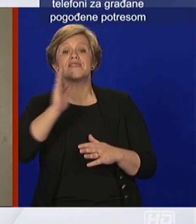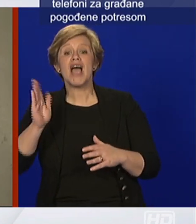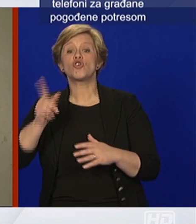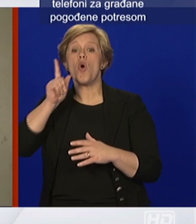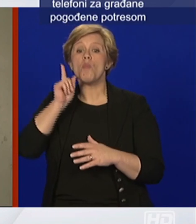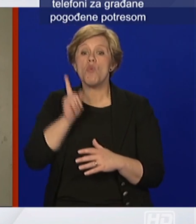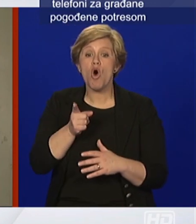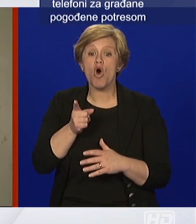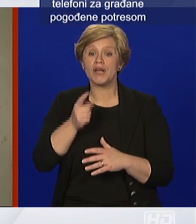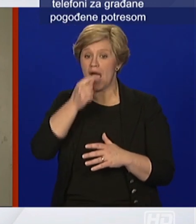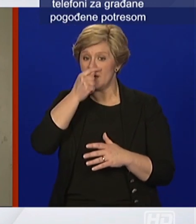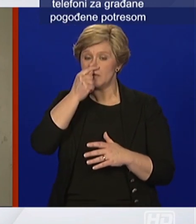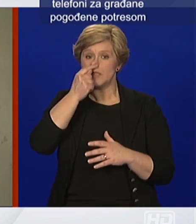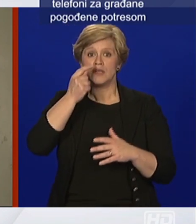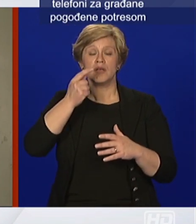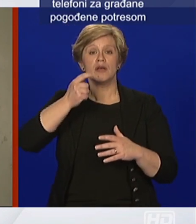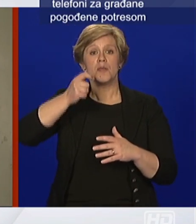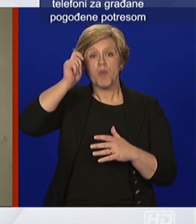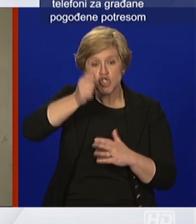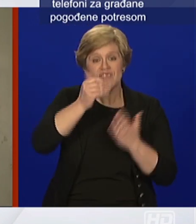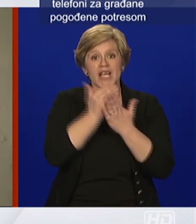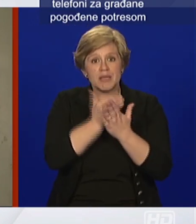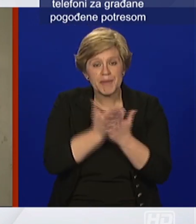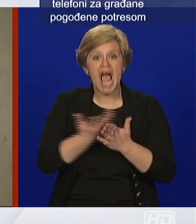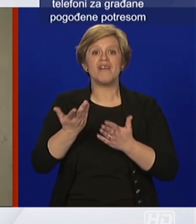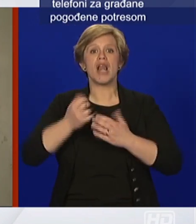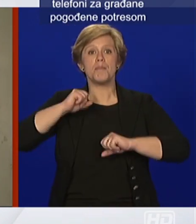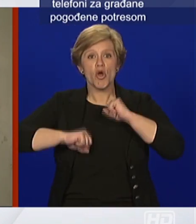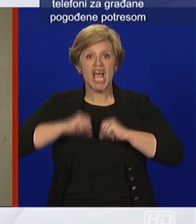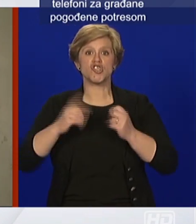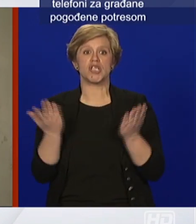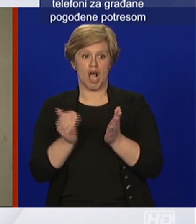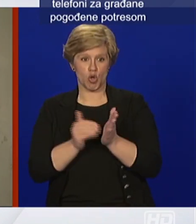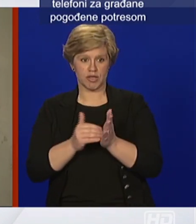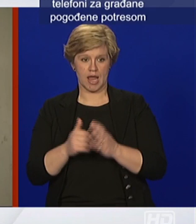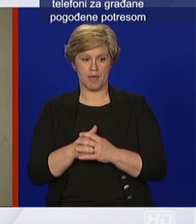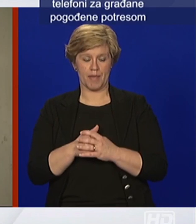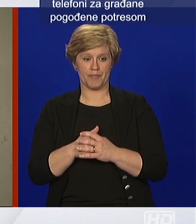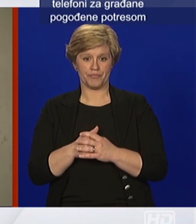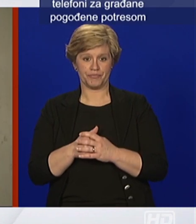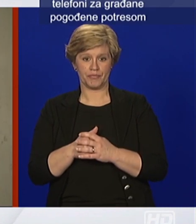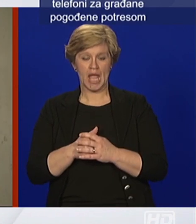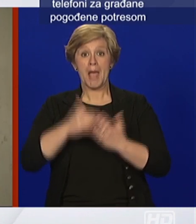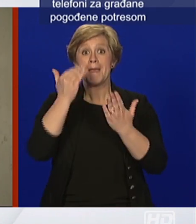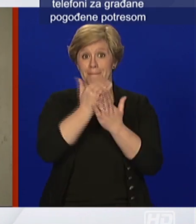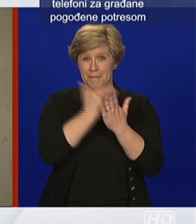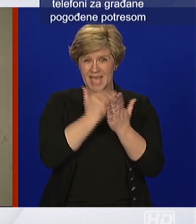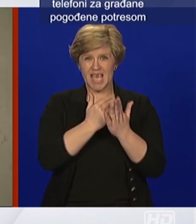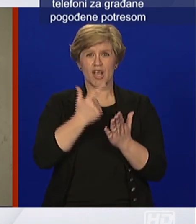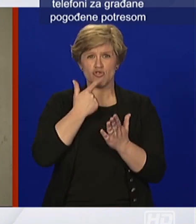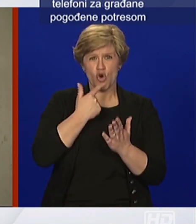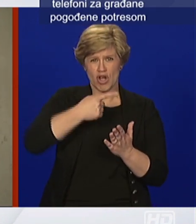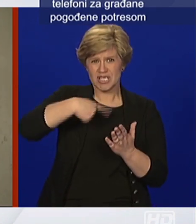vlastiti doprinos i tako se ponašati ja opet kažem mjere koje su donesene nisu